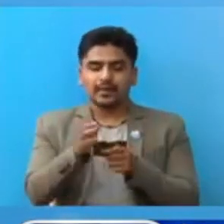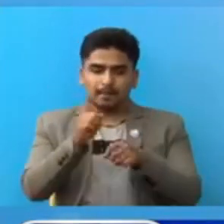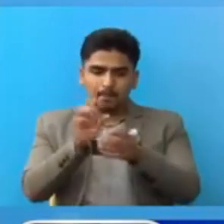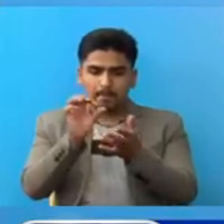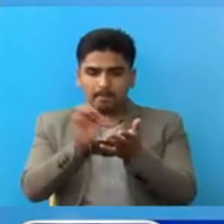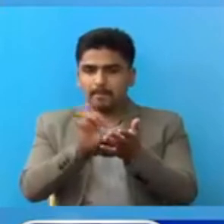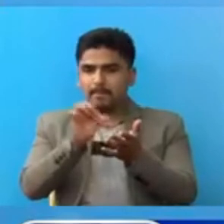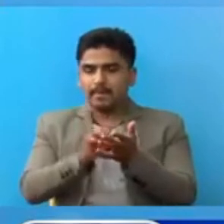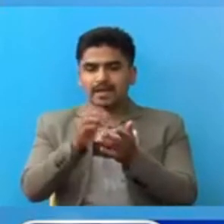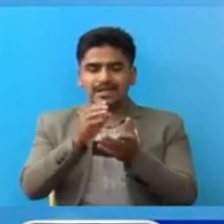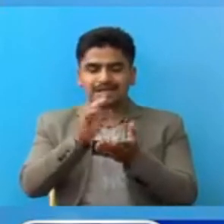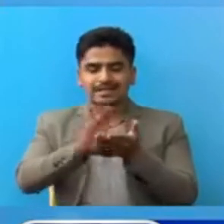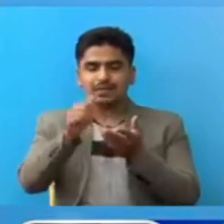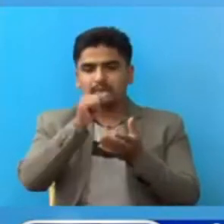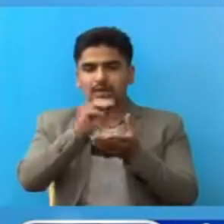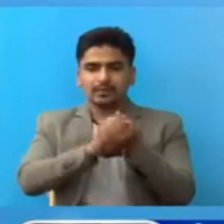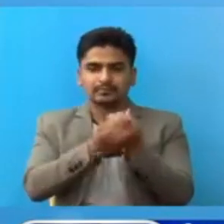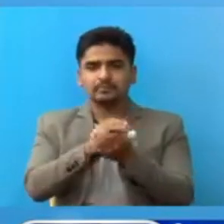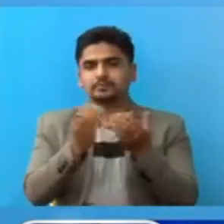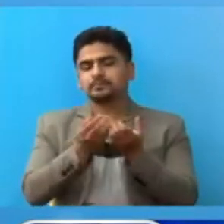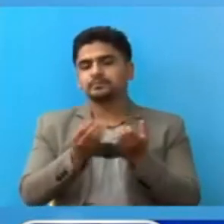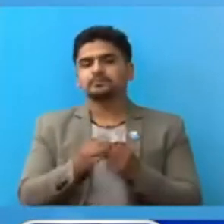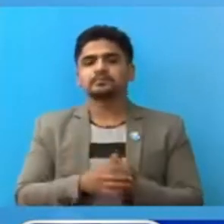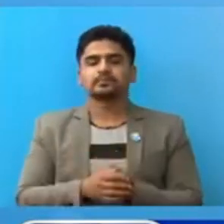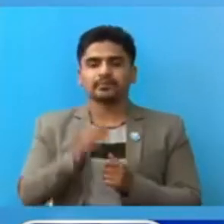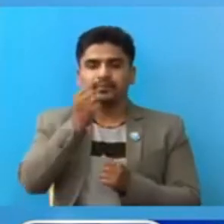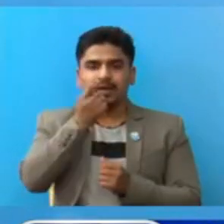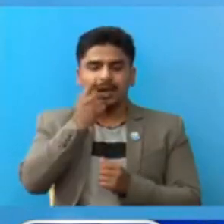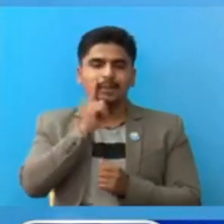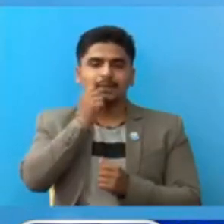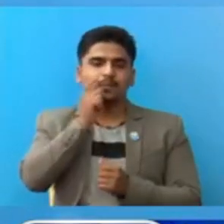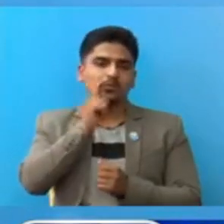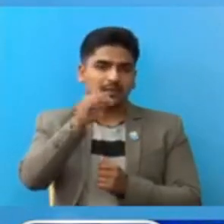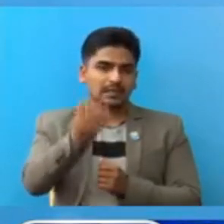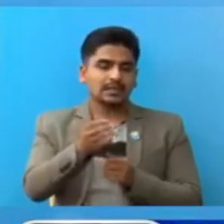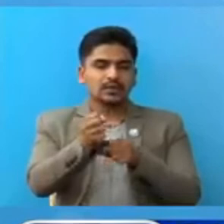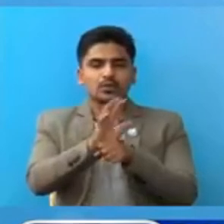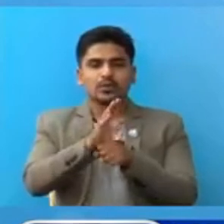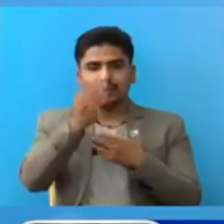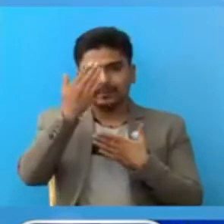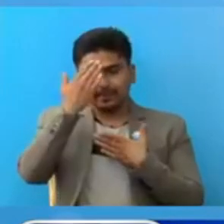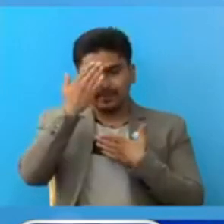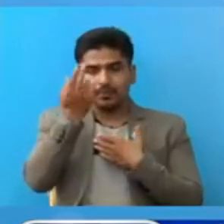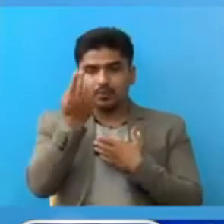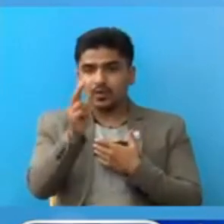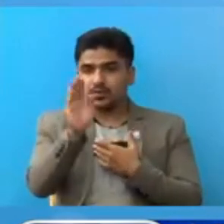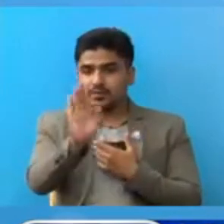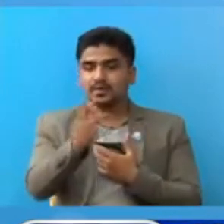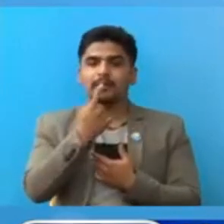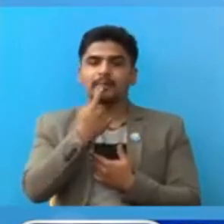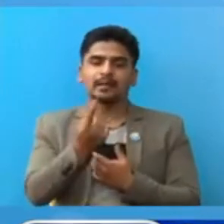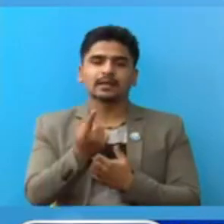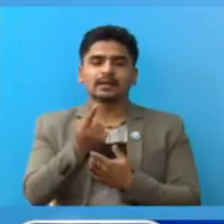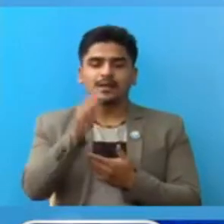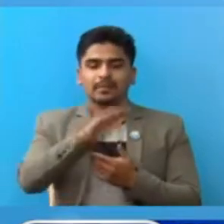साबुन पानीले हाथ धुने आमा बुबालाई कोरोना संक्रमड भायको छा भने